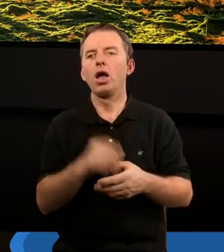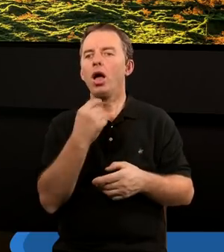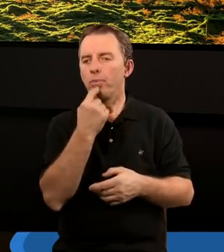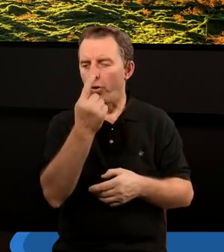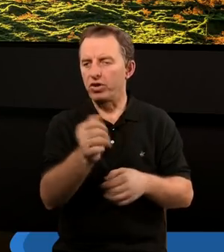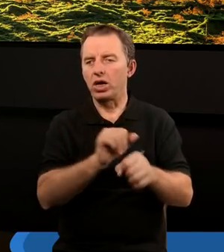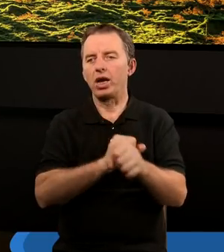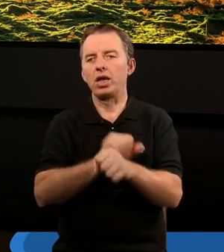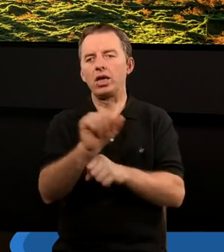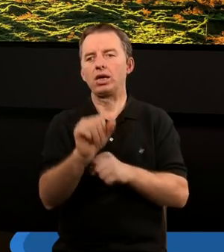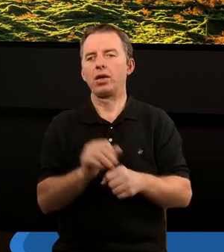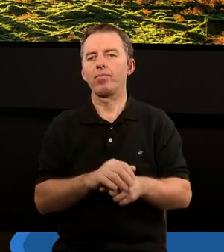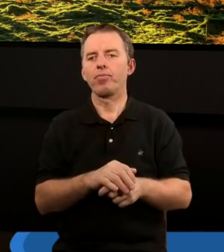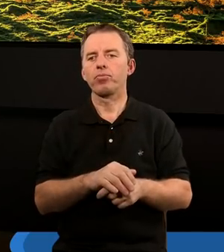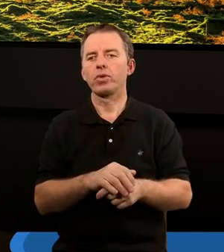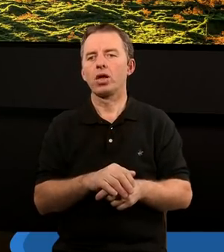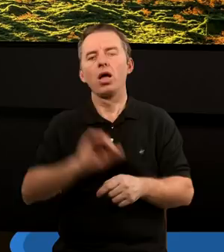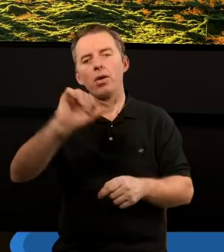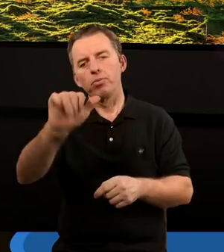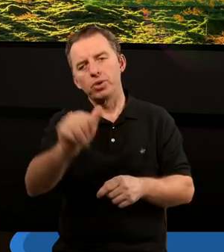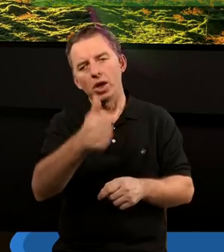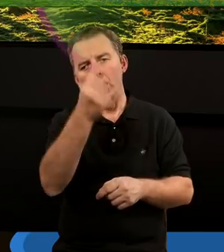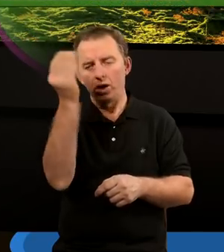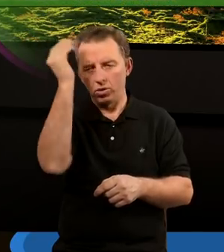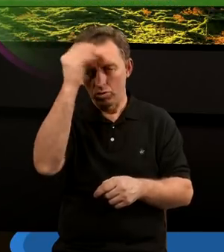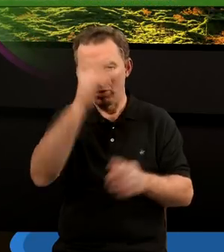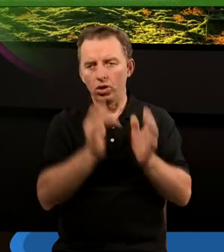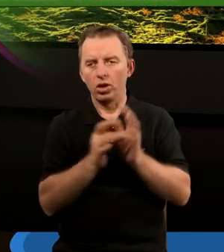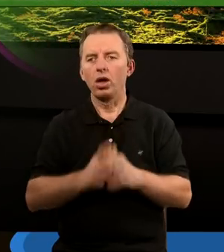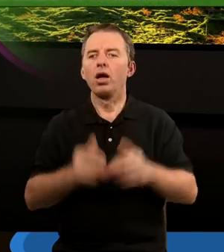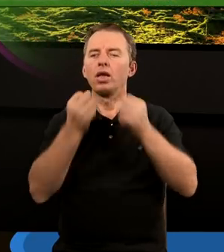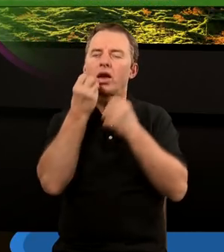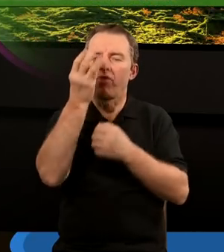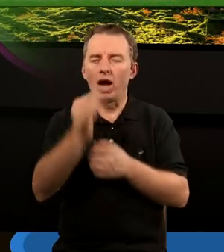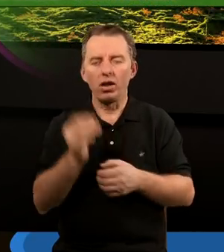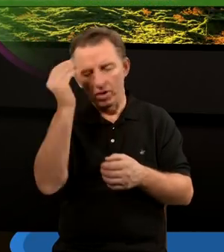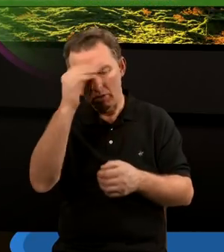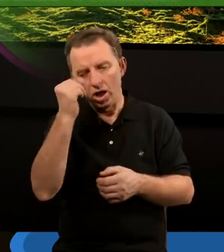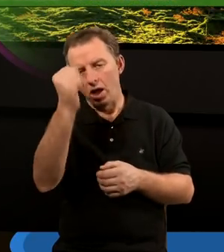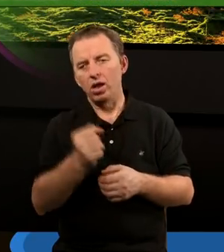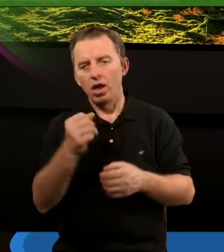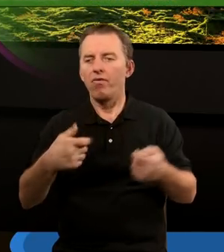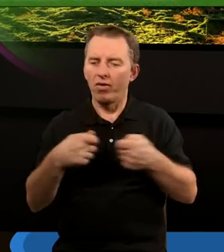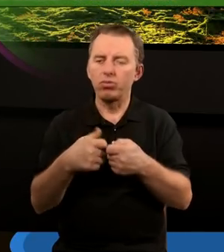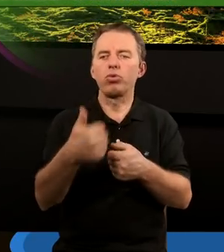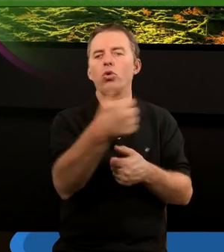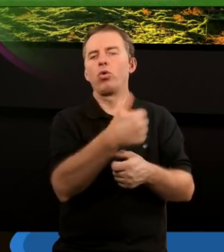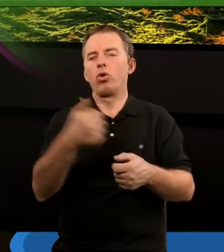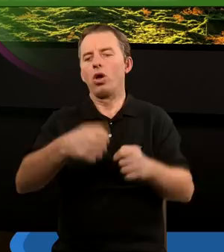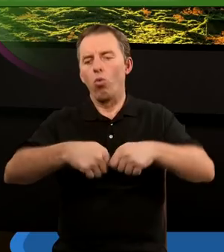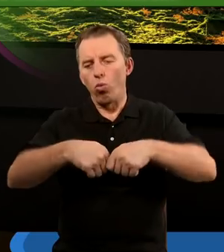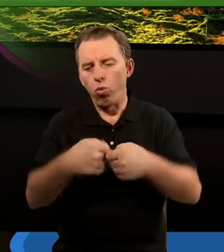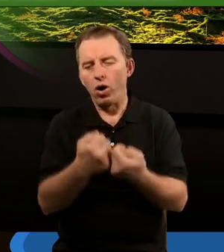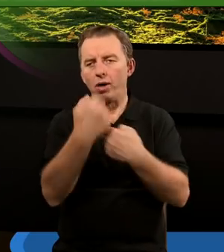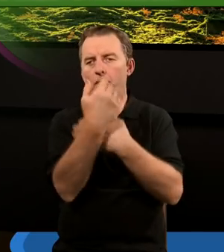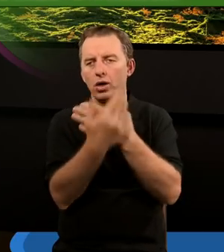powiedziane jest, że pierwsi uczniowie Chrystusa trwali w nauce apostolskiej i we wspólnocie, w